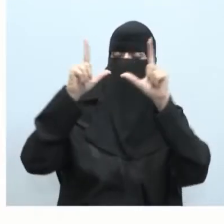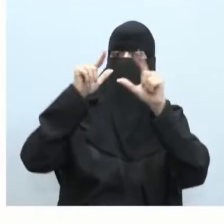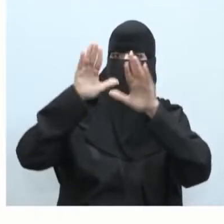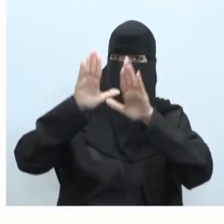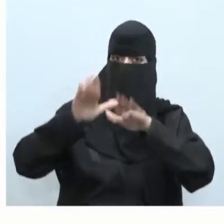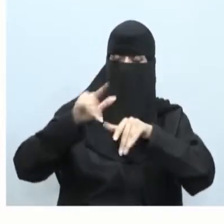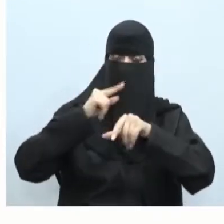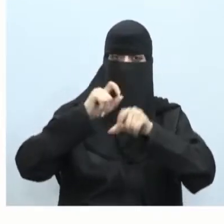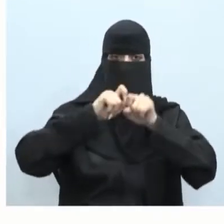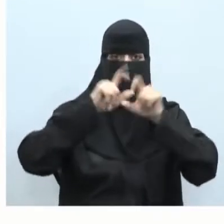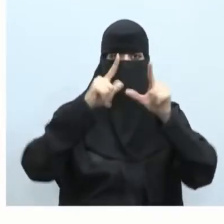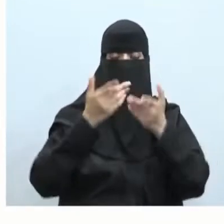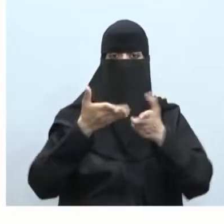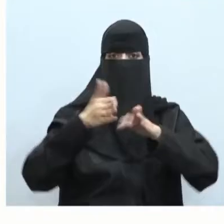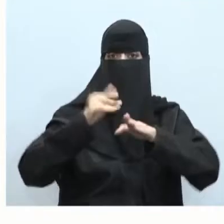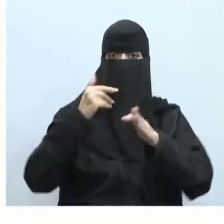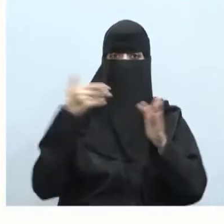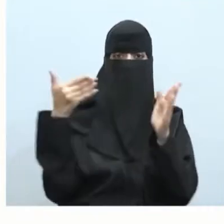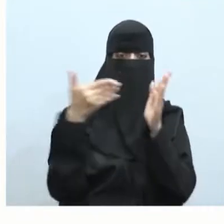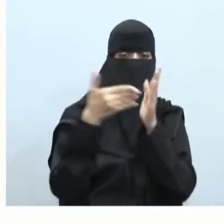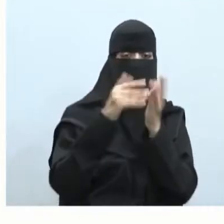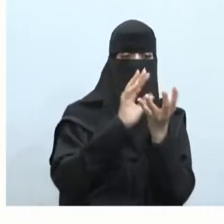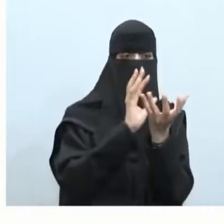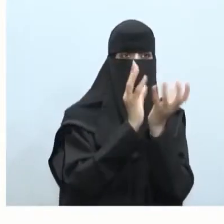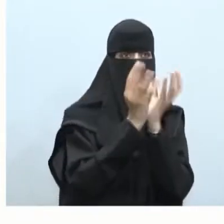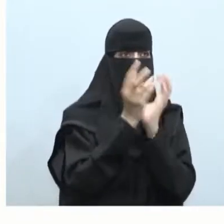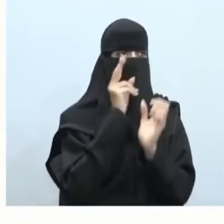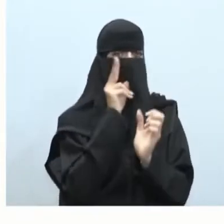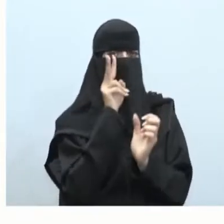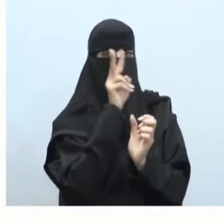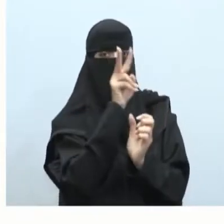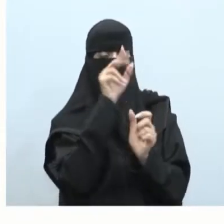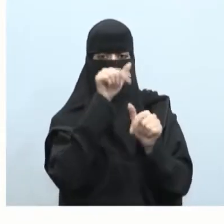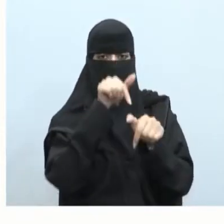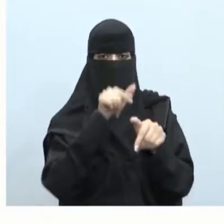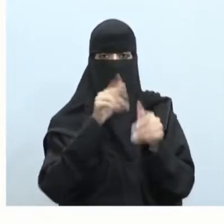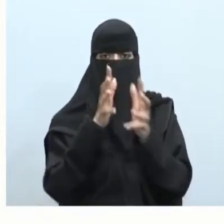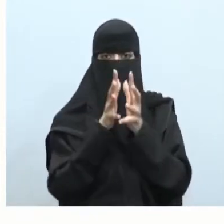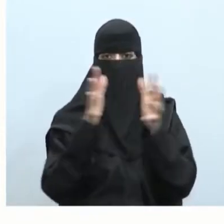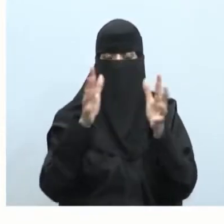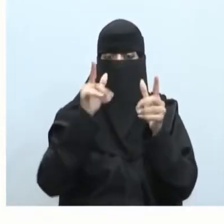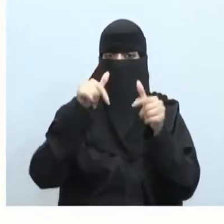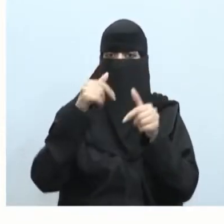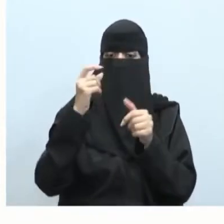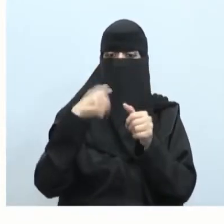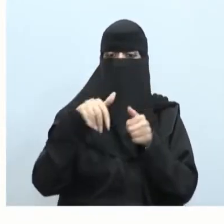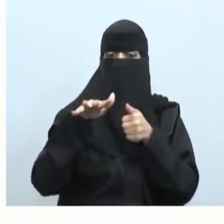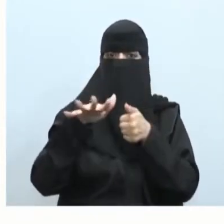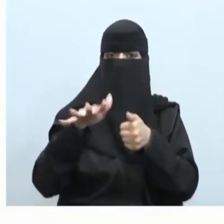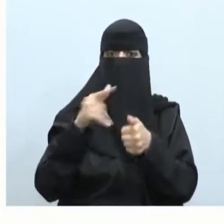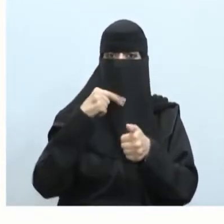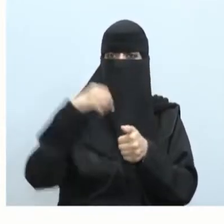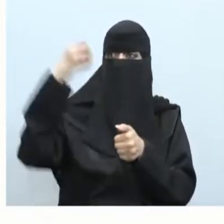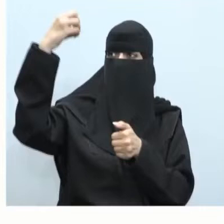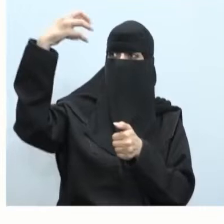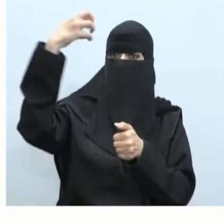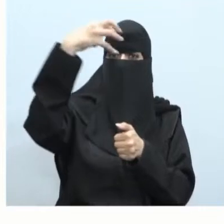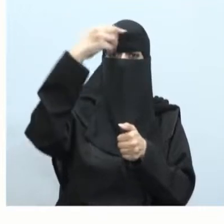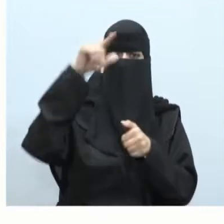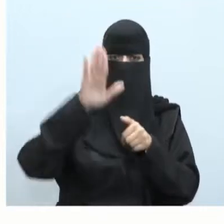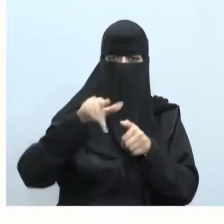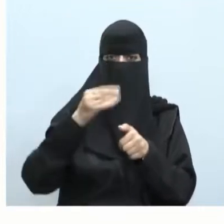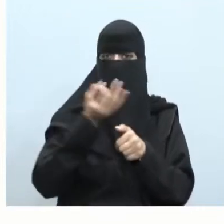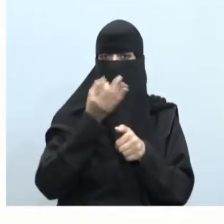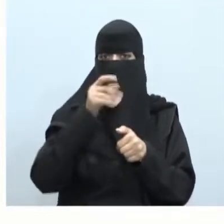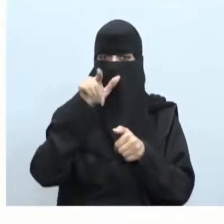تكون ظاهرة في نهاية الكون المري وهي تبلغ في حجمها ملايين الشموس وهي ذكرت